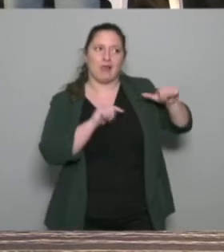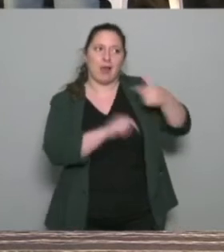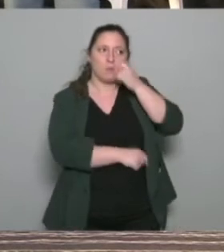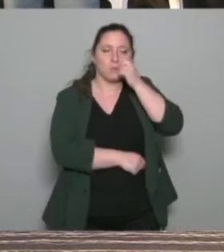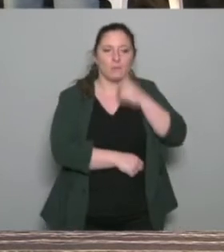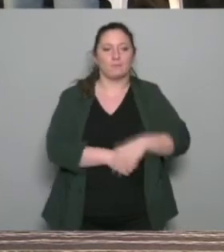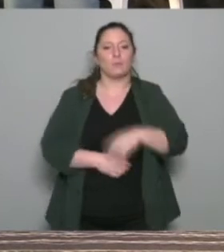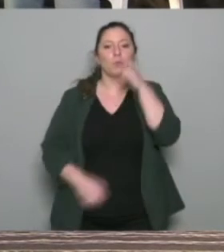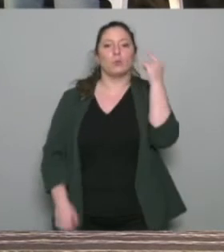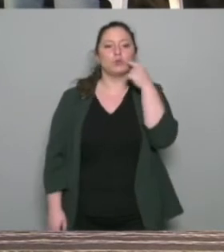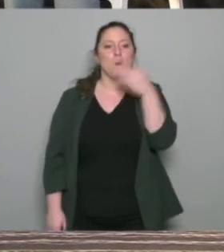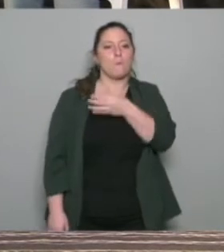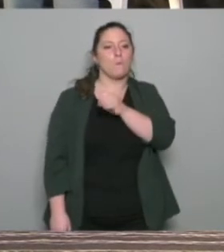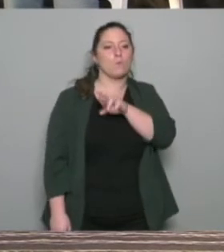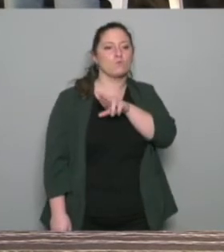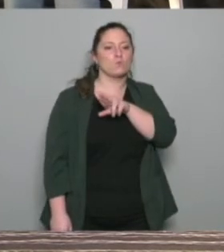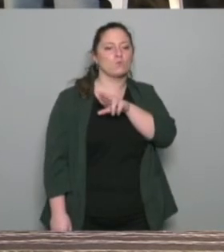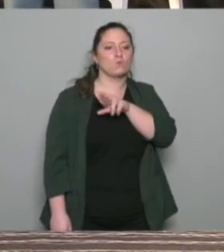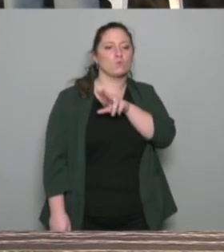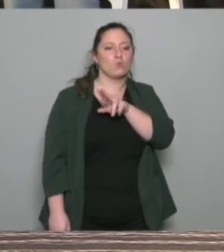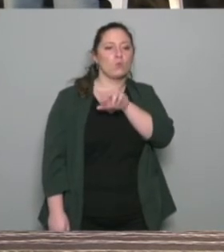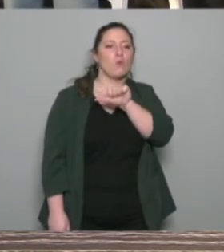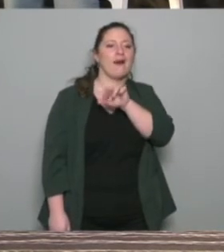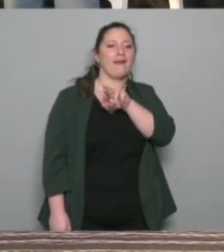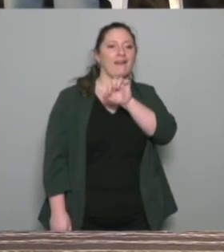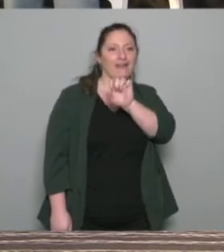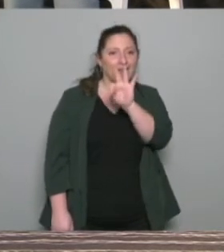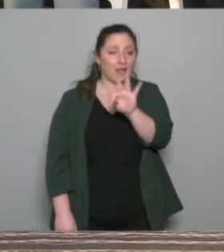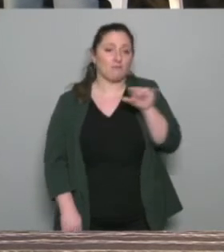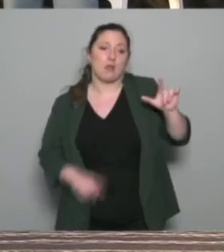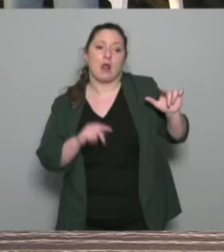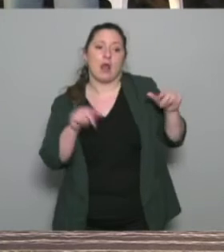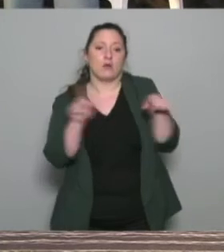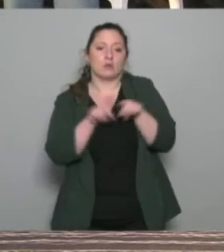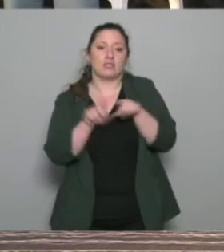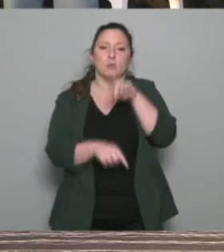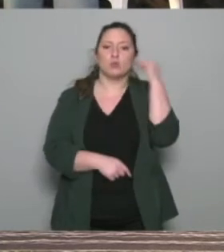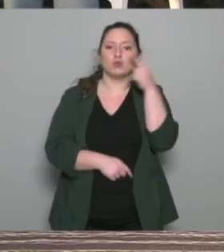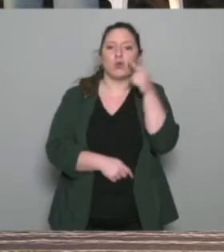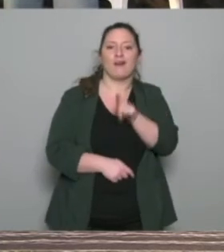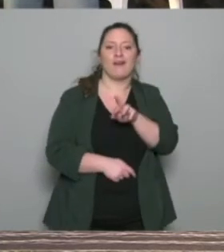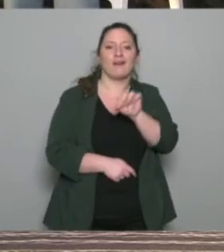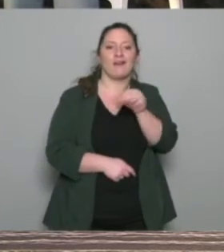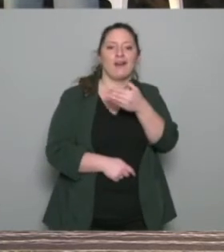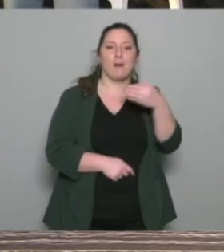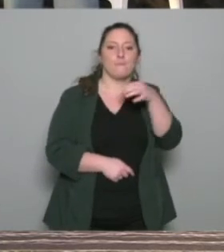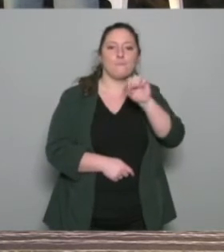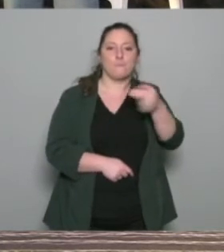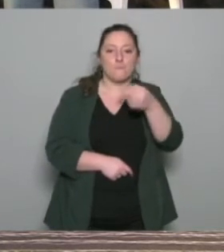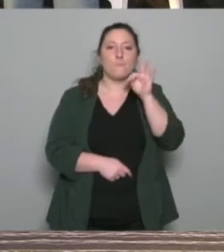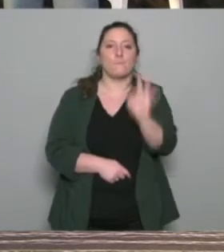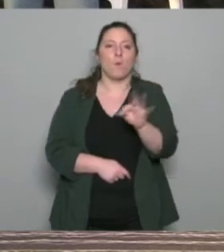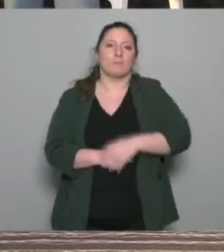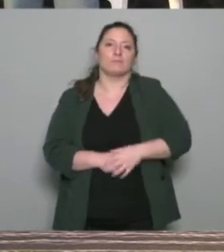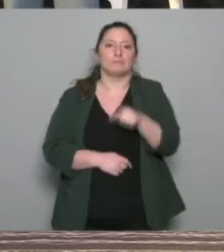M. Nicolas Moiré qui se présentera aussi. C'est pour ça que je ne vous situe pas. Qui était présent sur le plateau. M. Grammont, qui est de Gonfroville-Lorcher, en